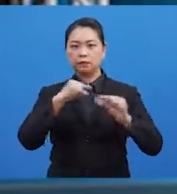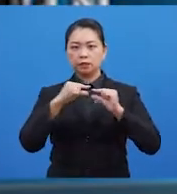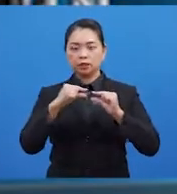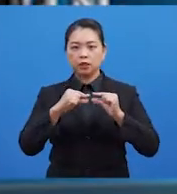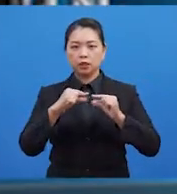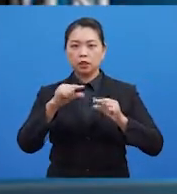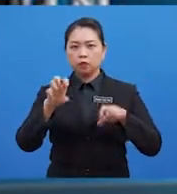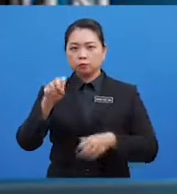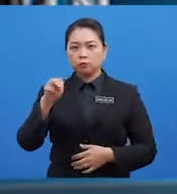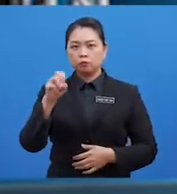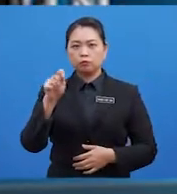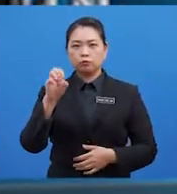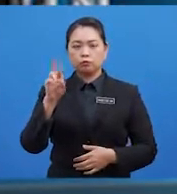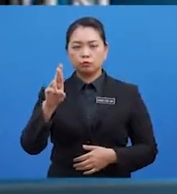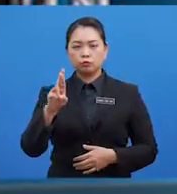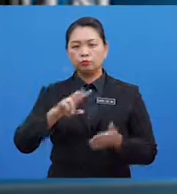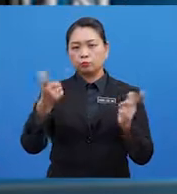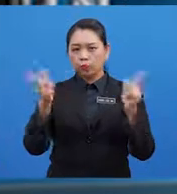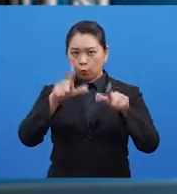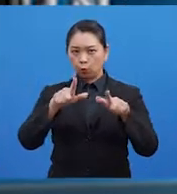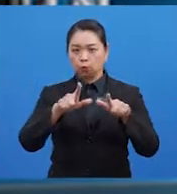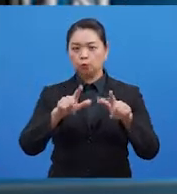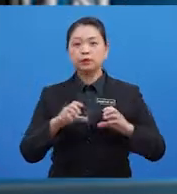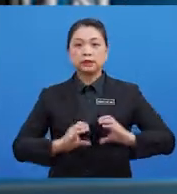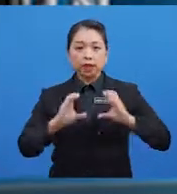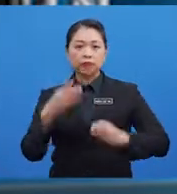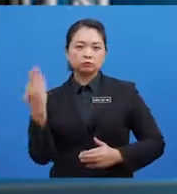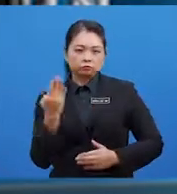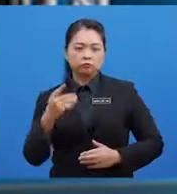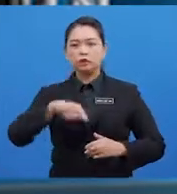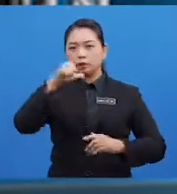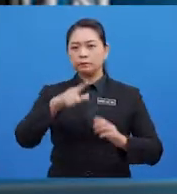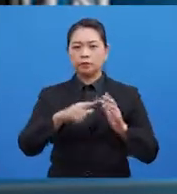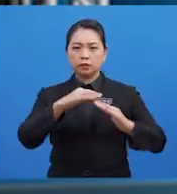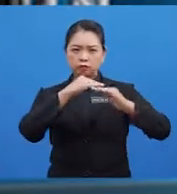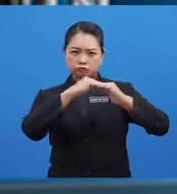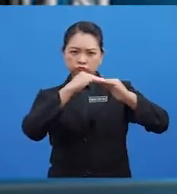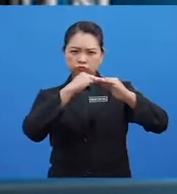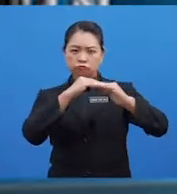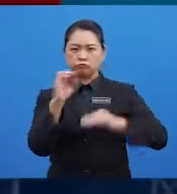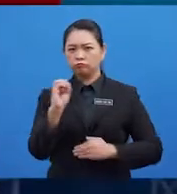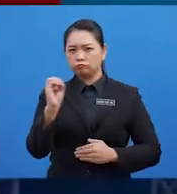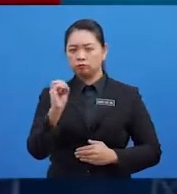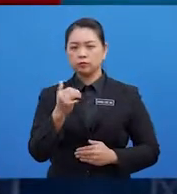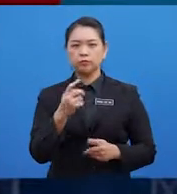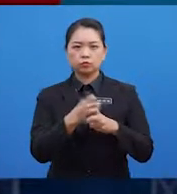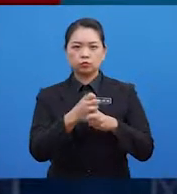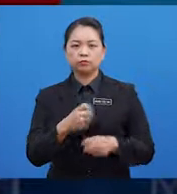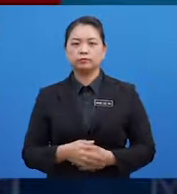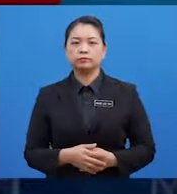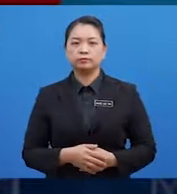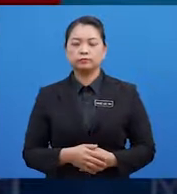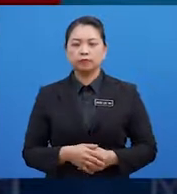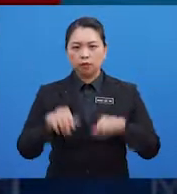seolah-olah berlaku secara automatik Lebih stabil dan tanpa mengalami sebarang kesukaran Atlet